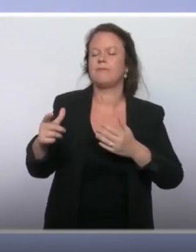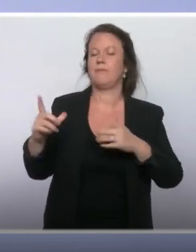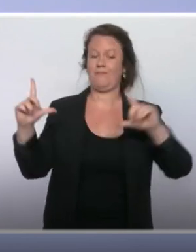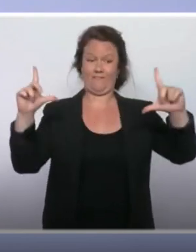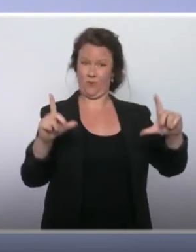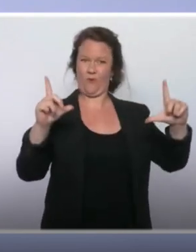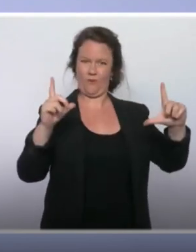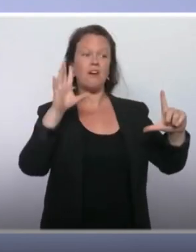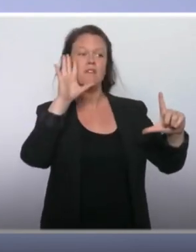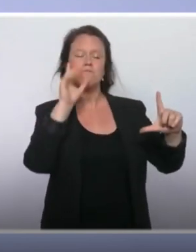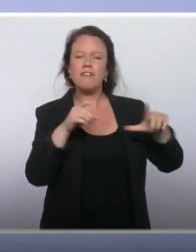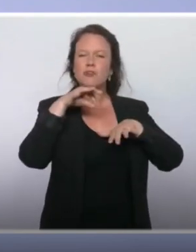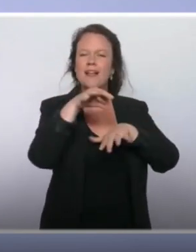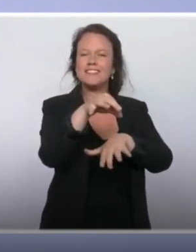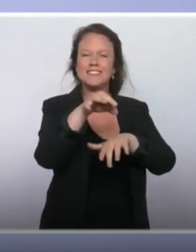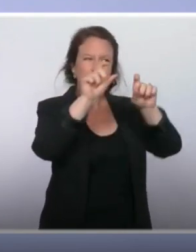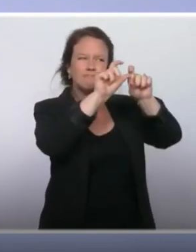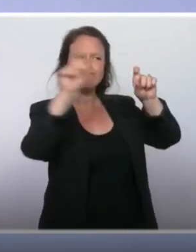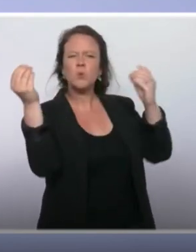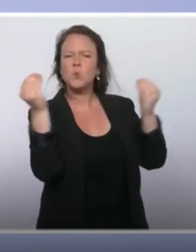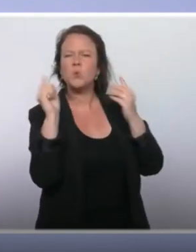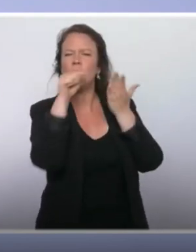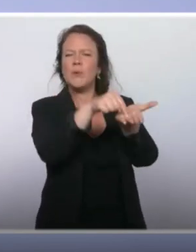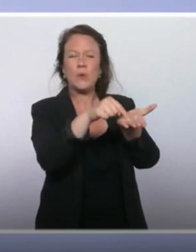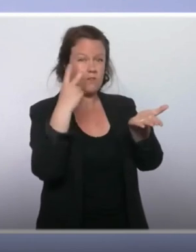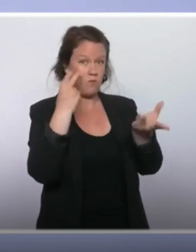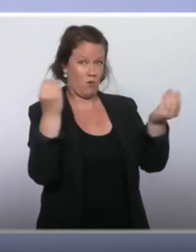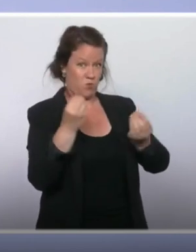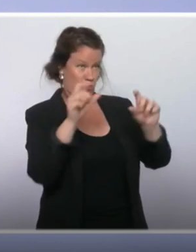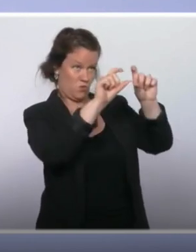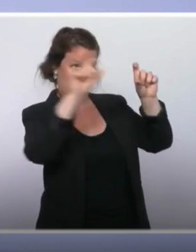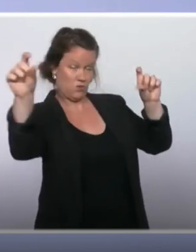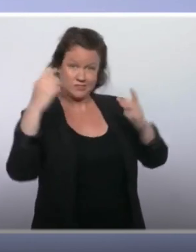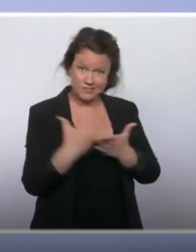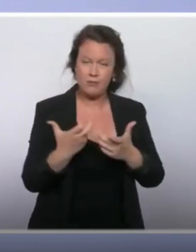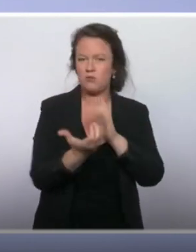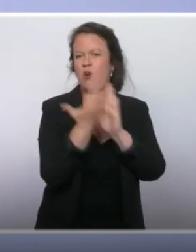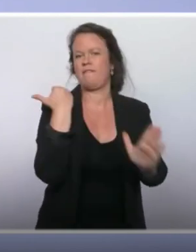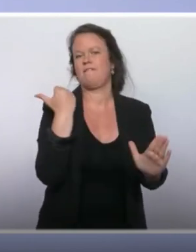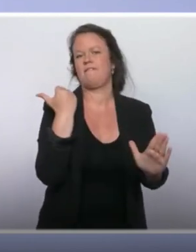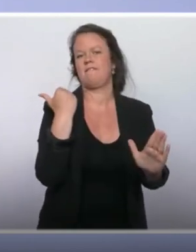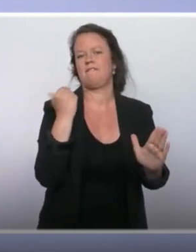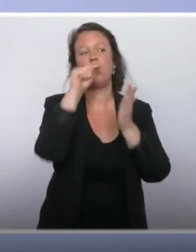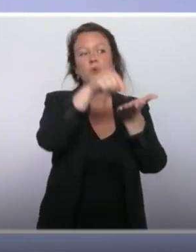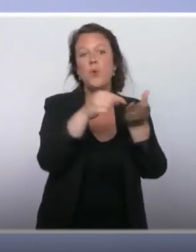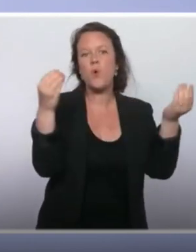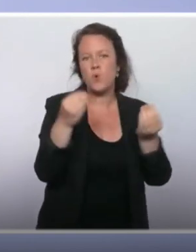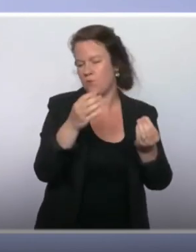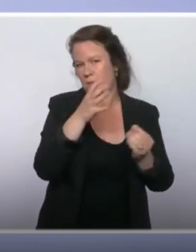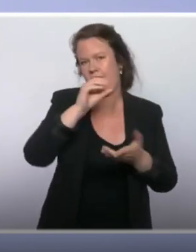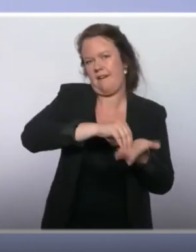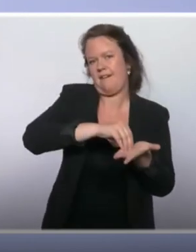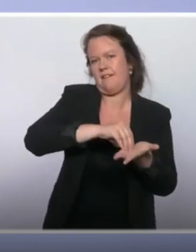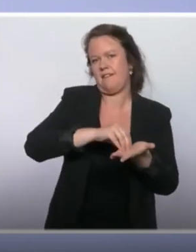scènes et comment mettre le feu, etc. Et donc c'est des appels à l'organisation de la haine dans l'espace public. Et là, vous avez autorité pour pouvoir